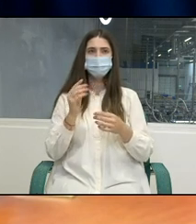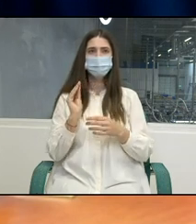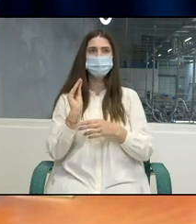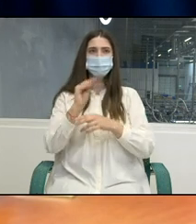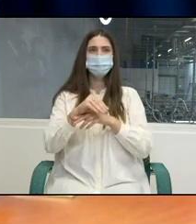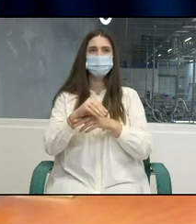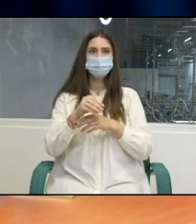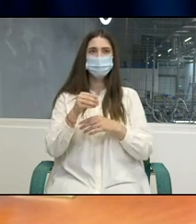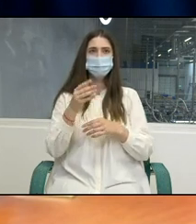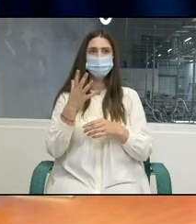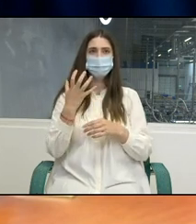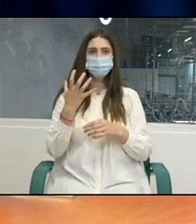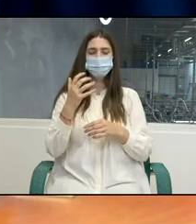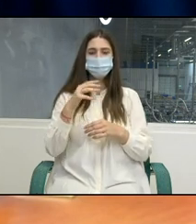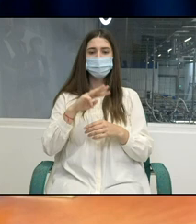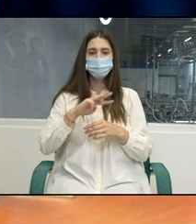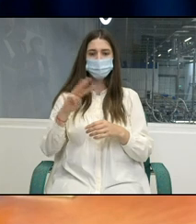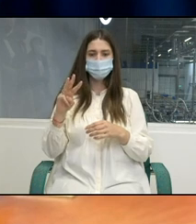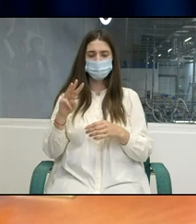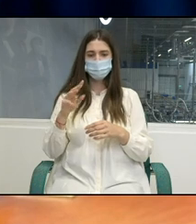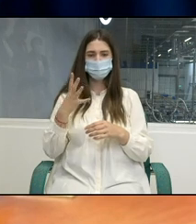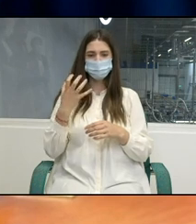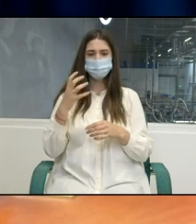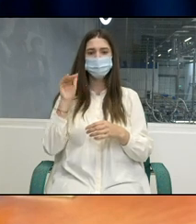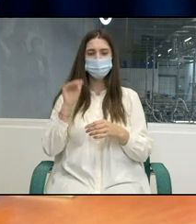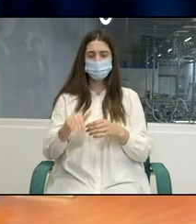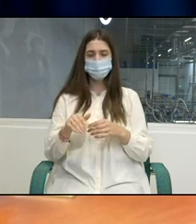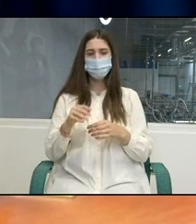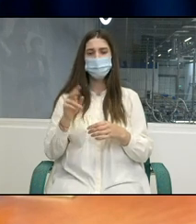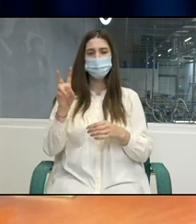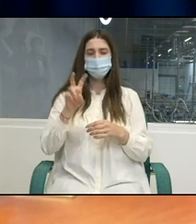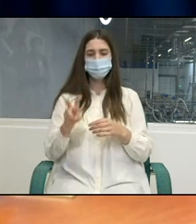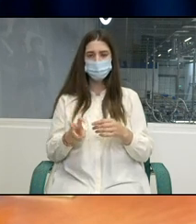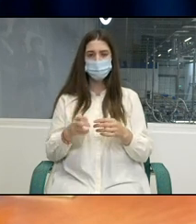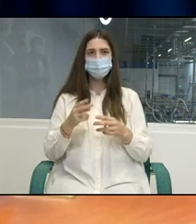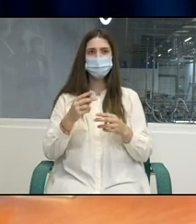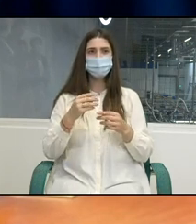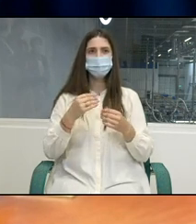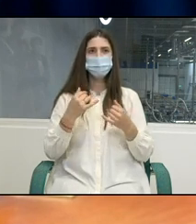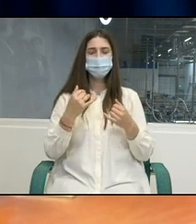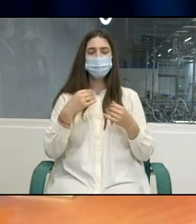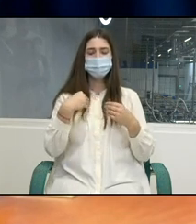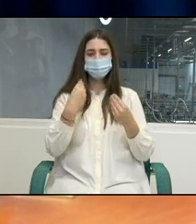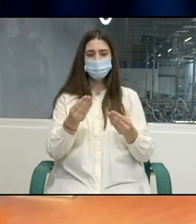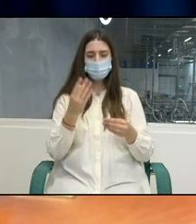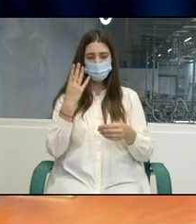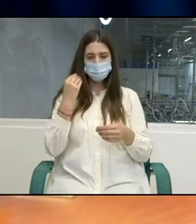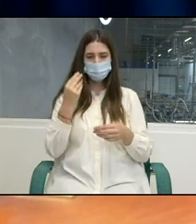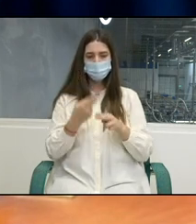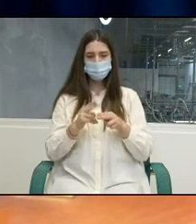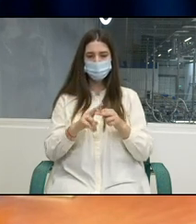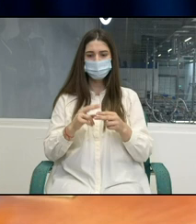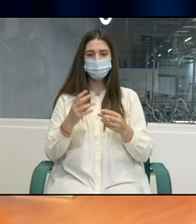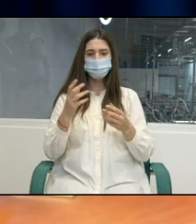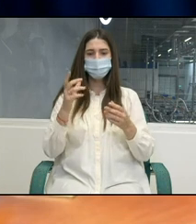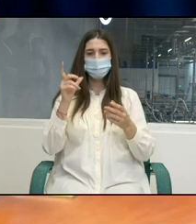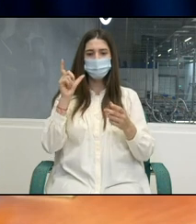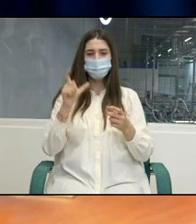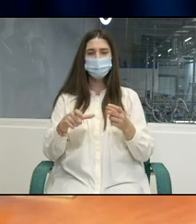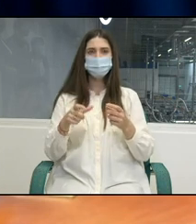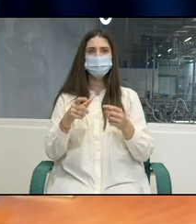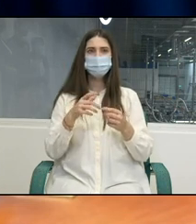resursele proprii pe care să le utilizeze în acest scop. Pe parcursul ultimilor doi decenii Republica Moldova a reușit să înregistreze